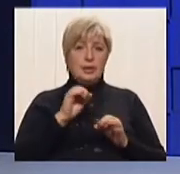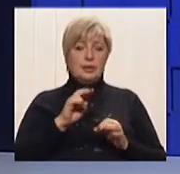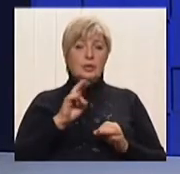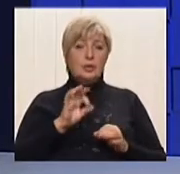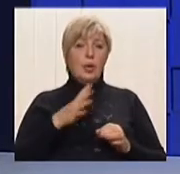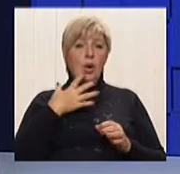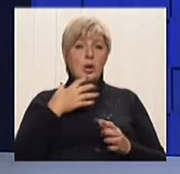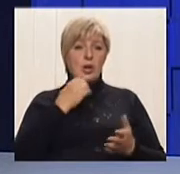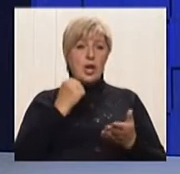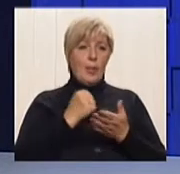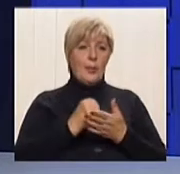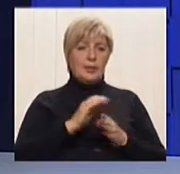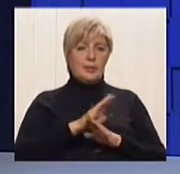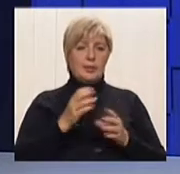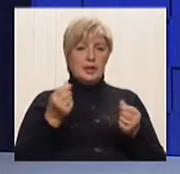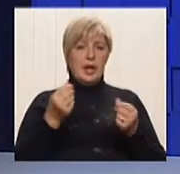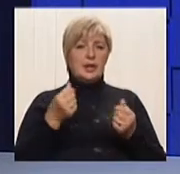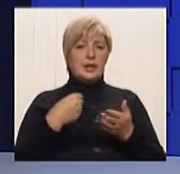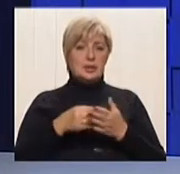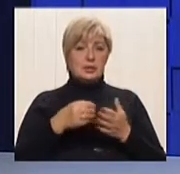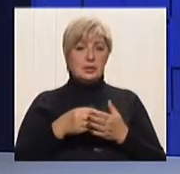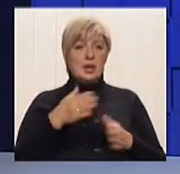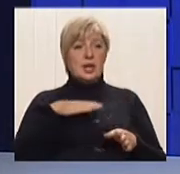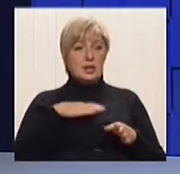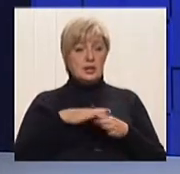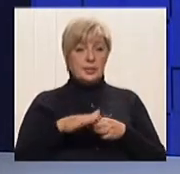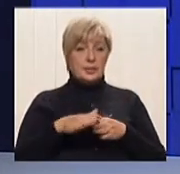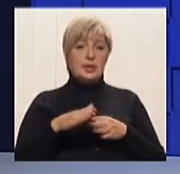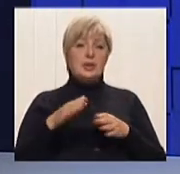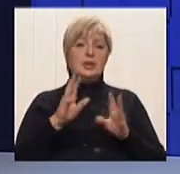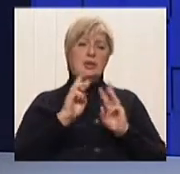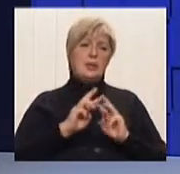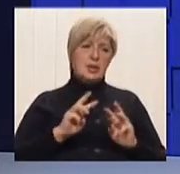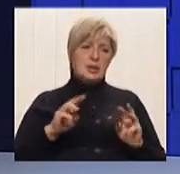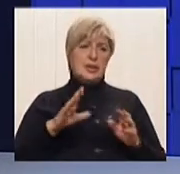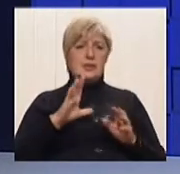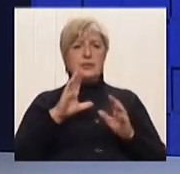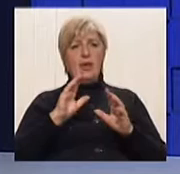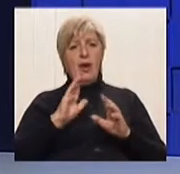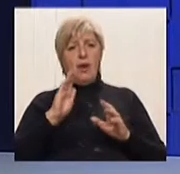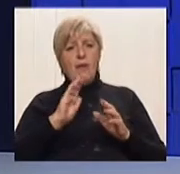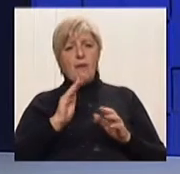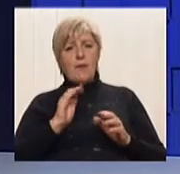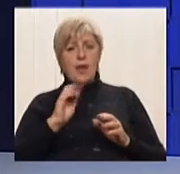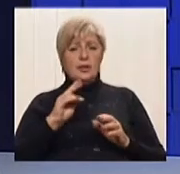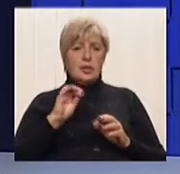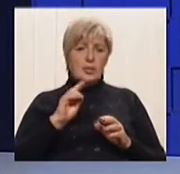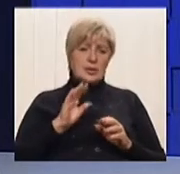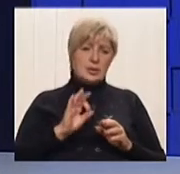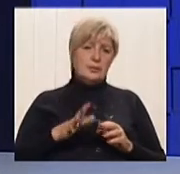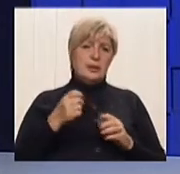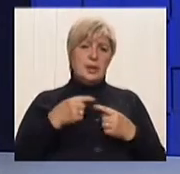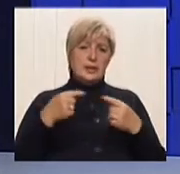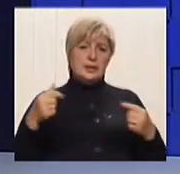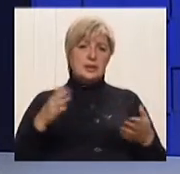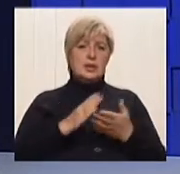ресурсами. Почім? Потому що ісполнители, які написані в цій програмі, міністерства, ведомства, органи містного самоуправління, різні